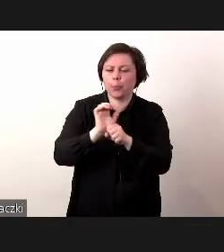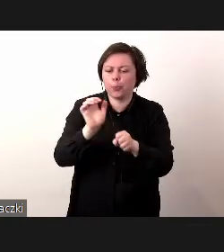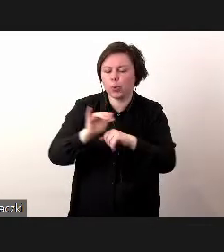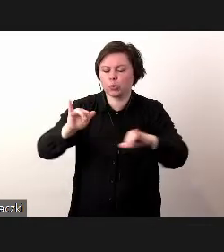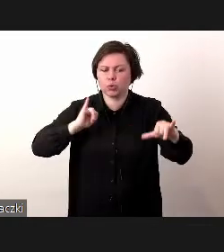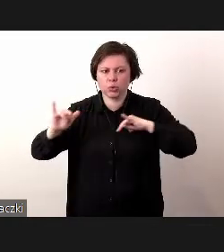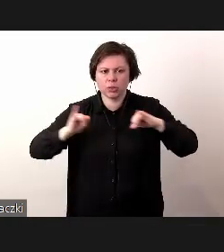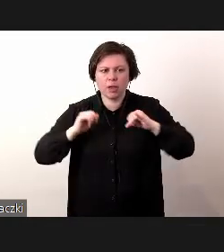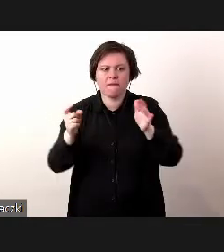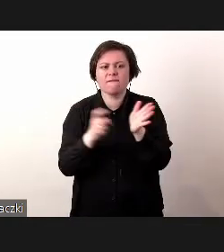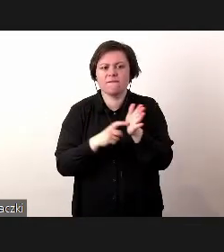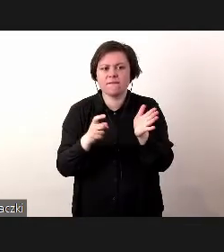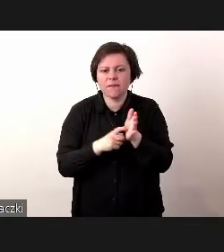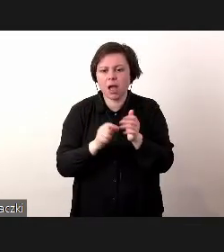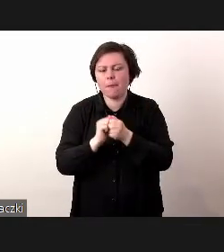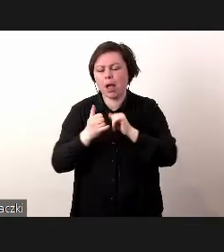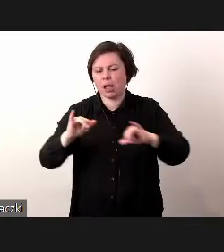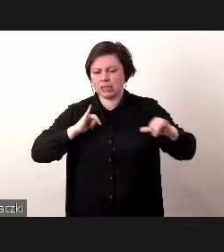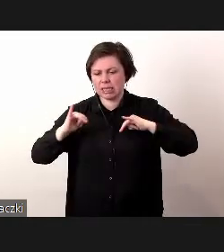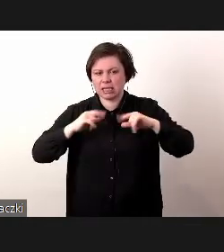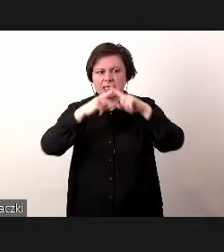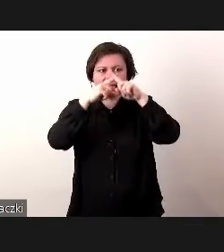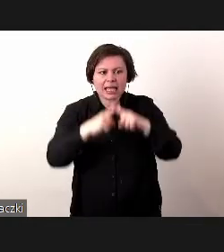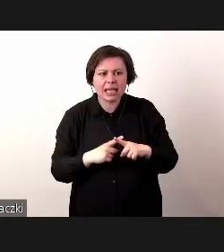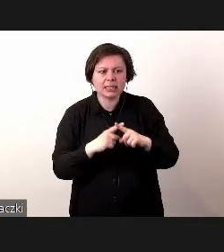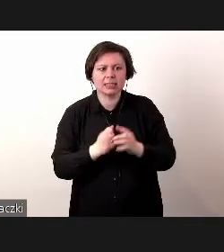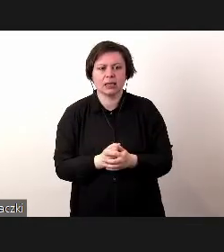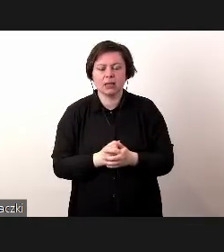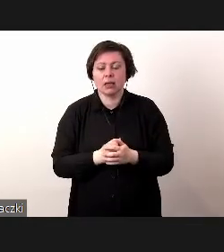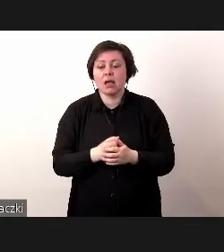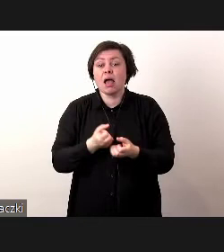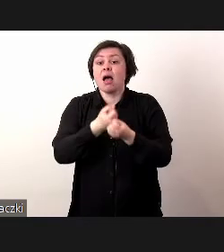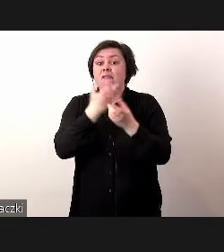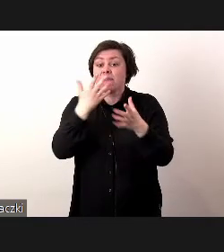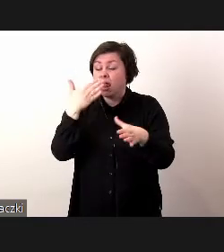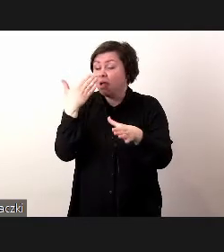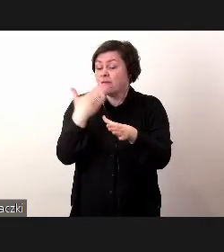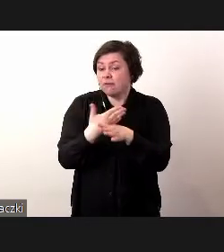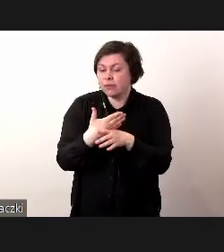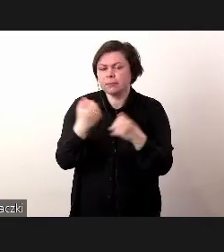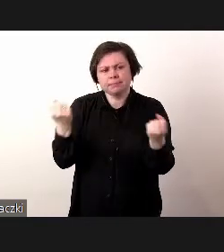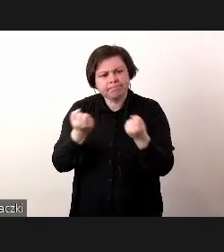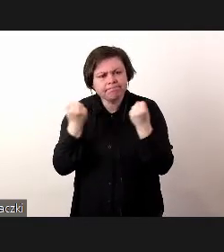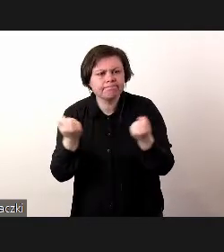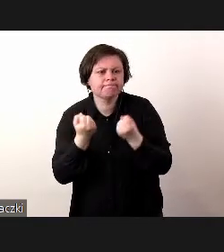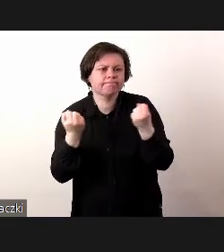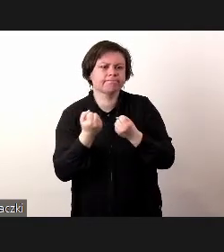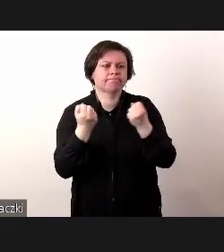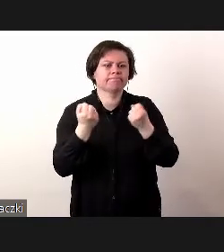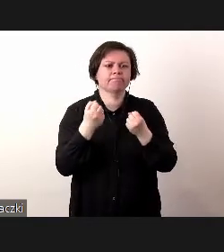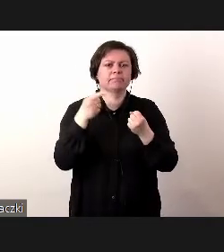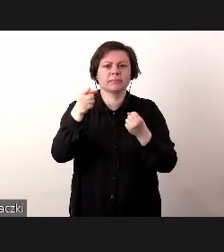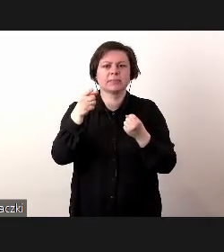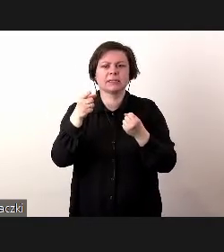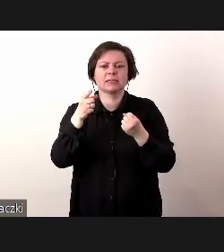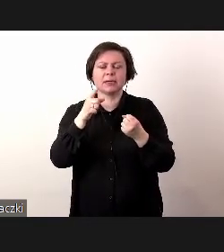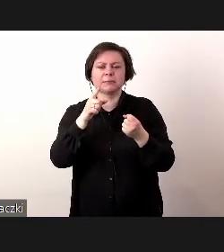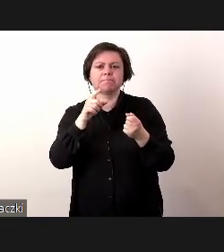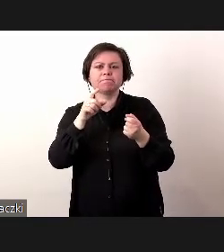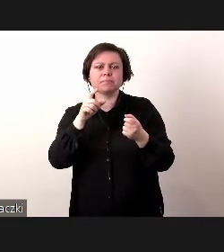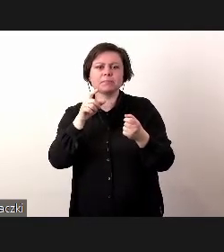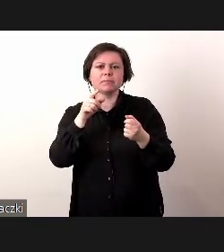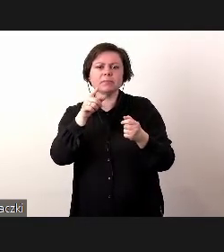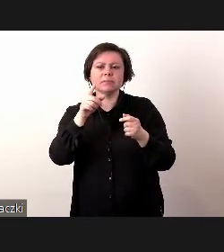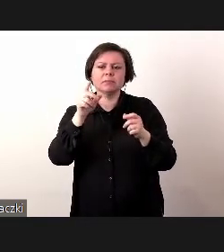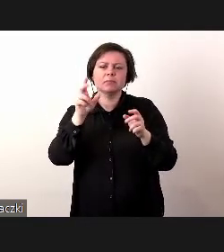zarządzania wymaganiami czy zarządzania testami, ale wiele firm stara się właśnie przechodzić na to podejście takie bardziej